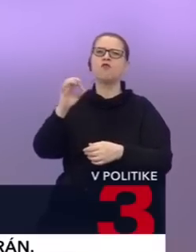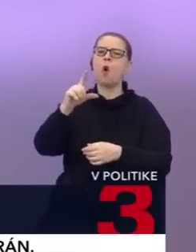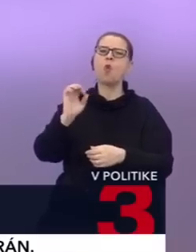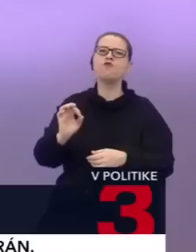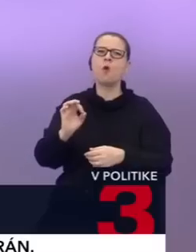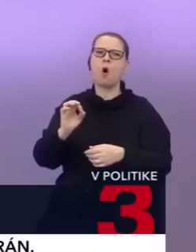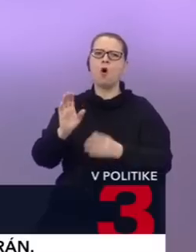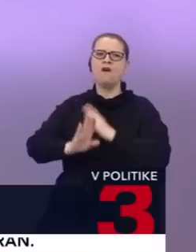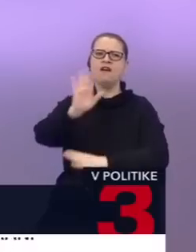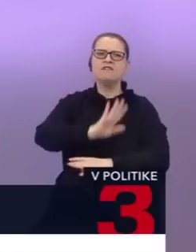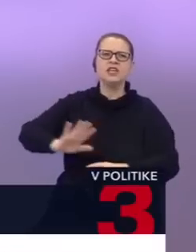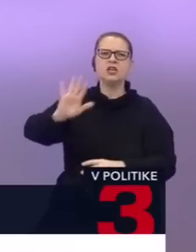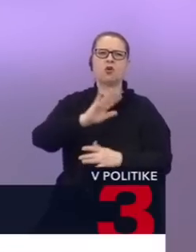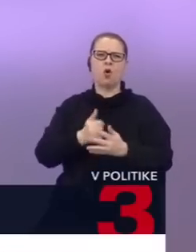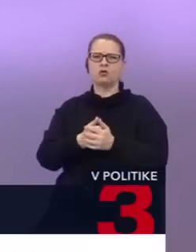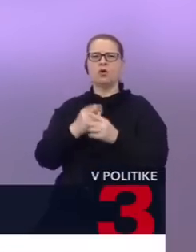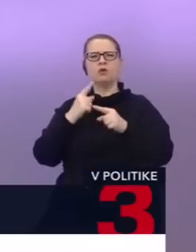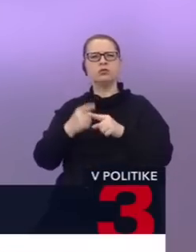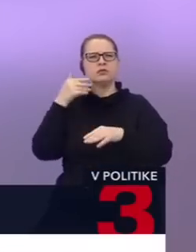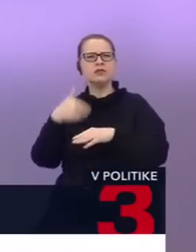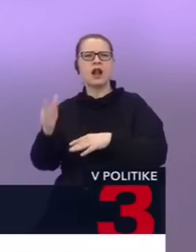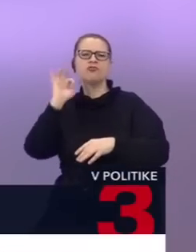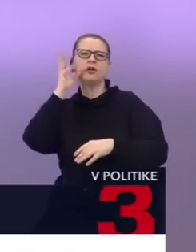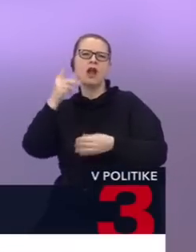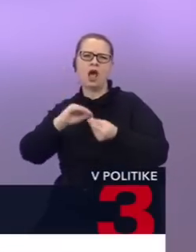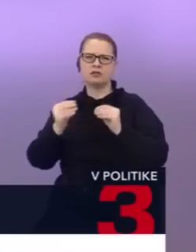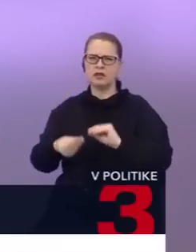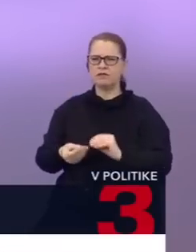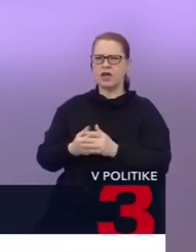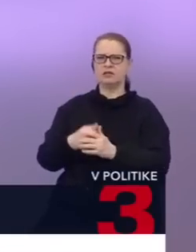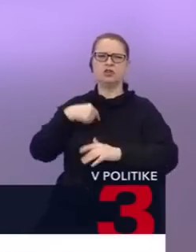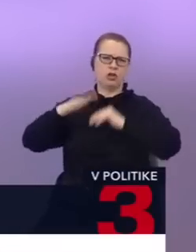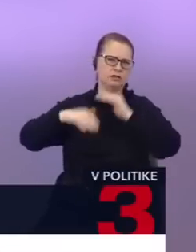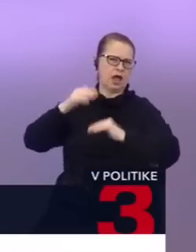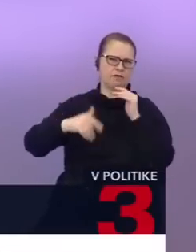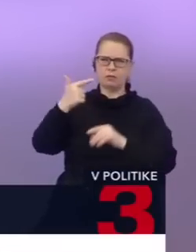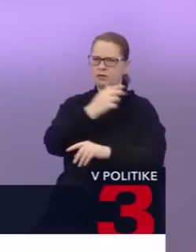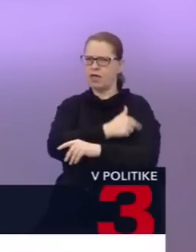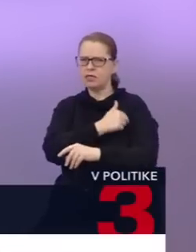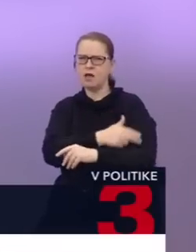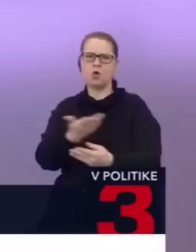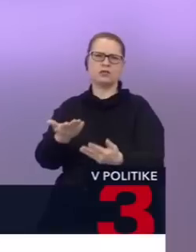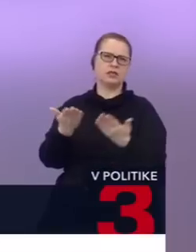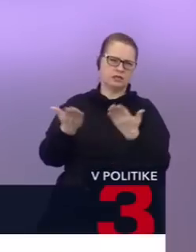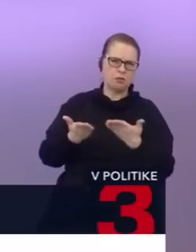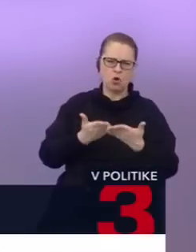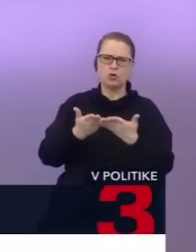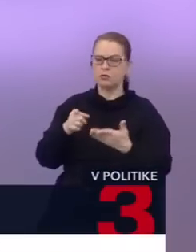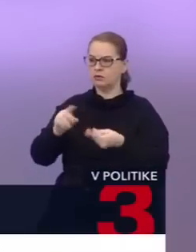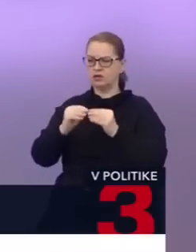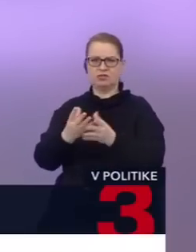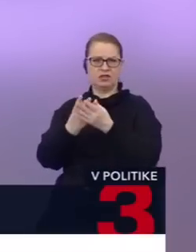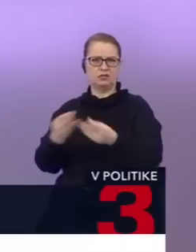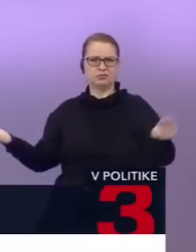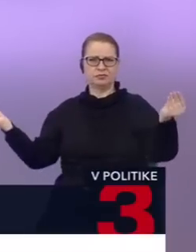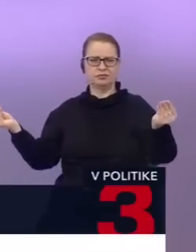Proste krásne veci, že ideme stávať dve nemocnice v zdravotníctve. A mohol by som pokračovať. Tak tieto veci proste zanikali